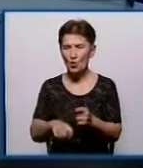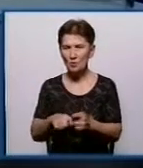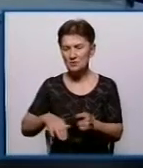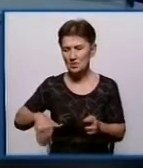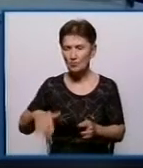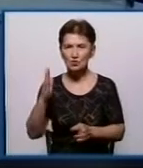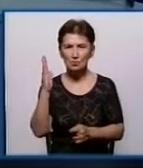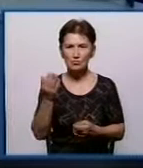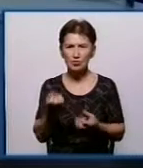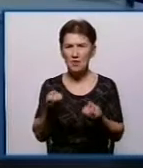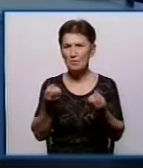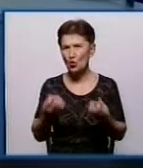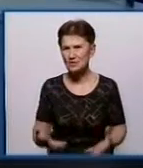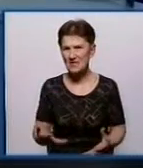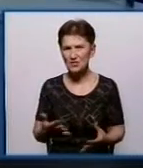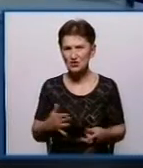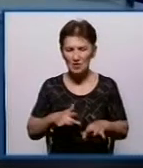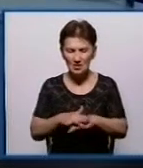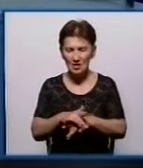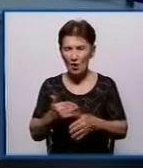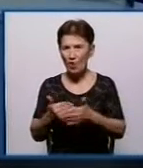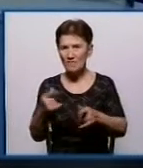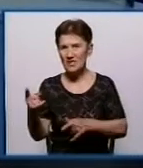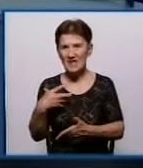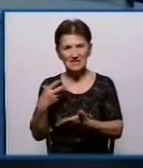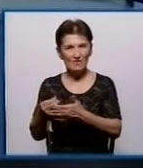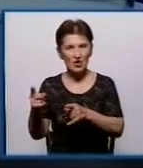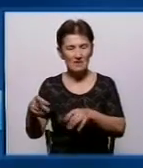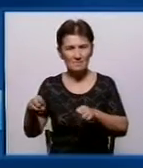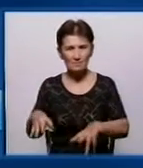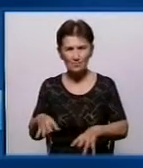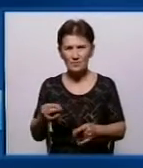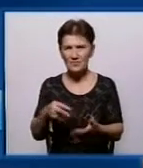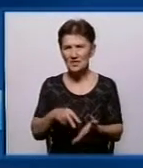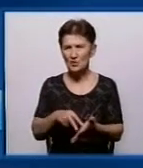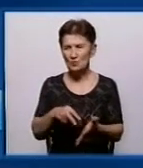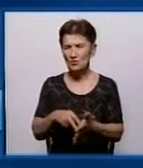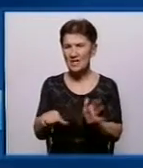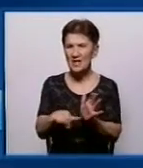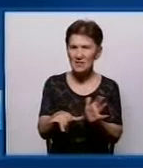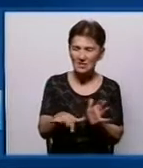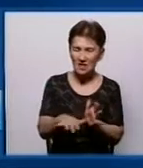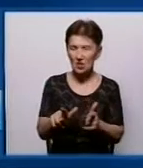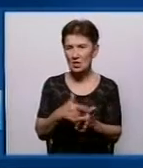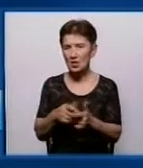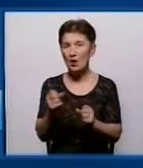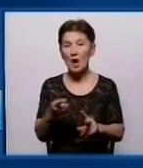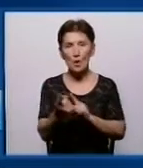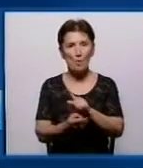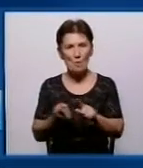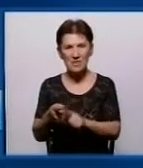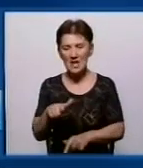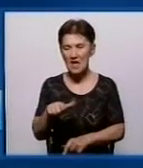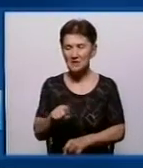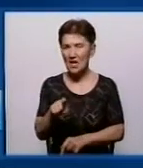набагато простіше скоригувати, відштовхуючись від своїх постанов про вартість електроенергії, чи відштовхуючись від того, як помінялася ціна газу.